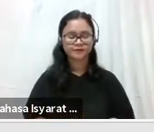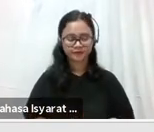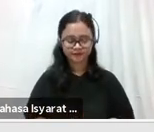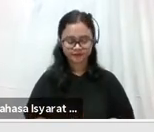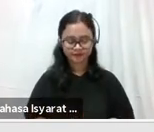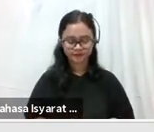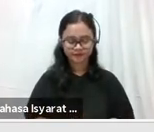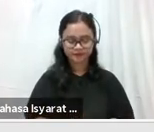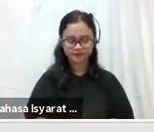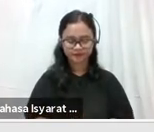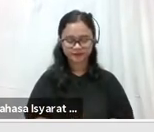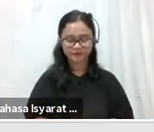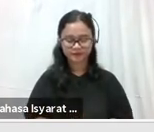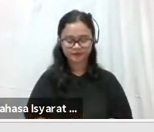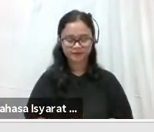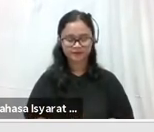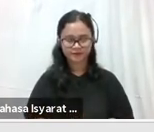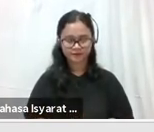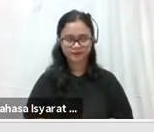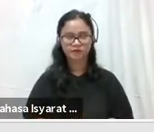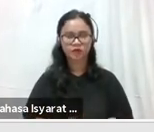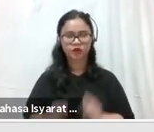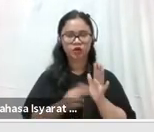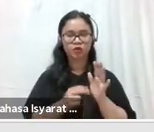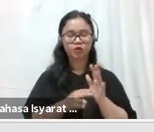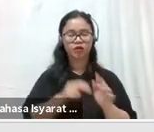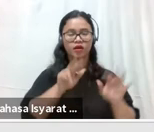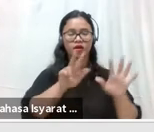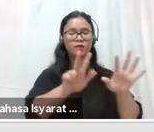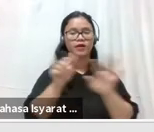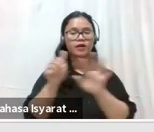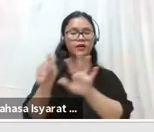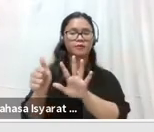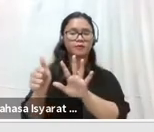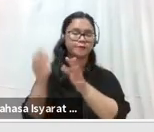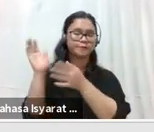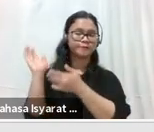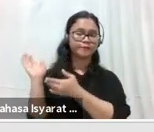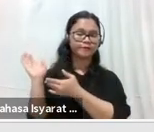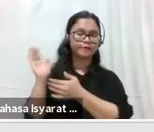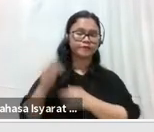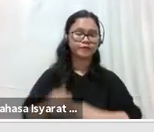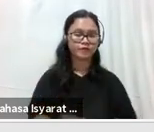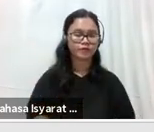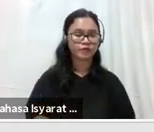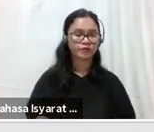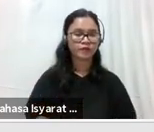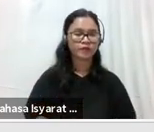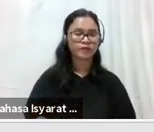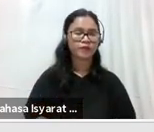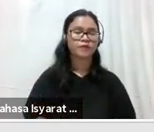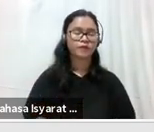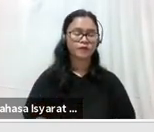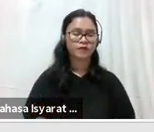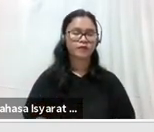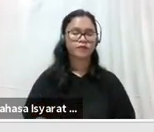Pusat Rehabilitasi Yakub. 86, Ratna Kristina.